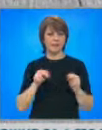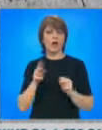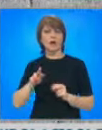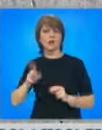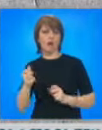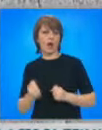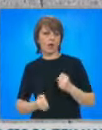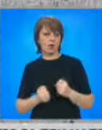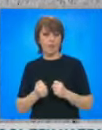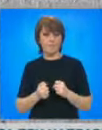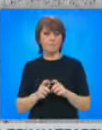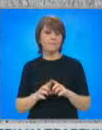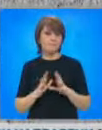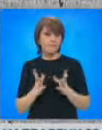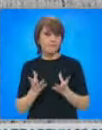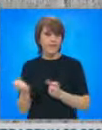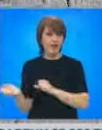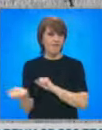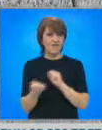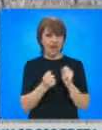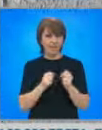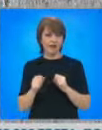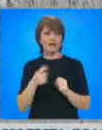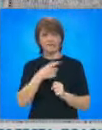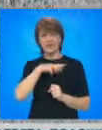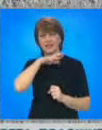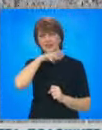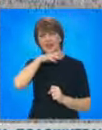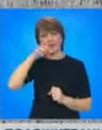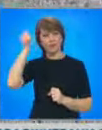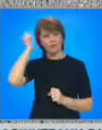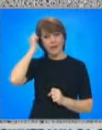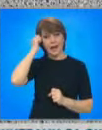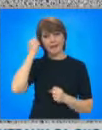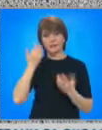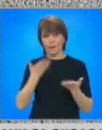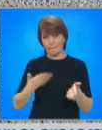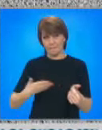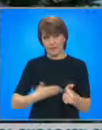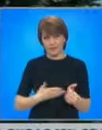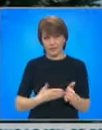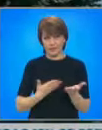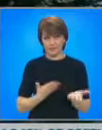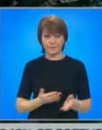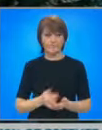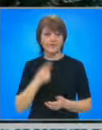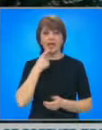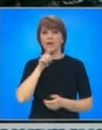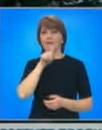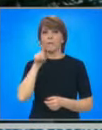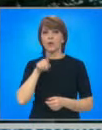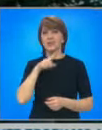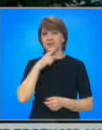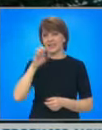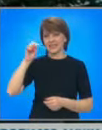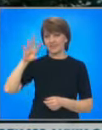Комбинация от вятър с силни пориви и корозия на металния стълб е довела до инцидента, обясниха от общината. Въпросната светофарна